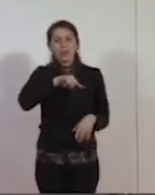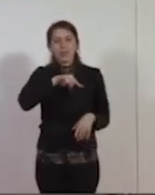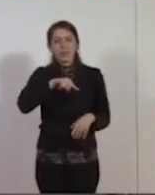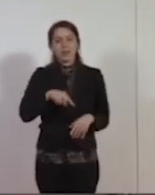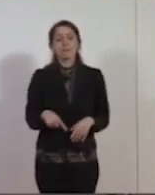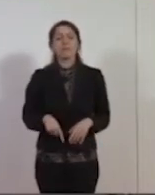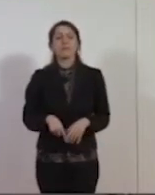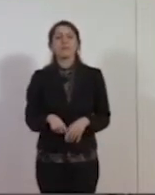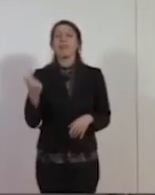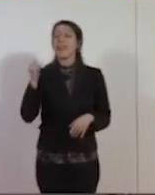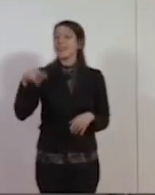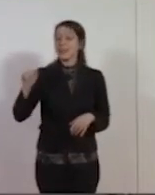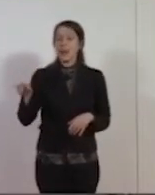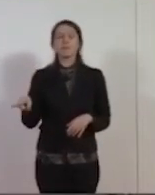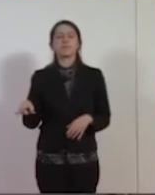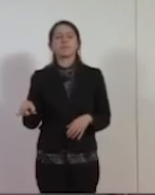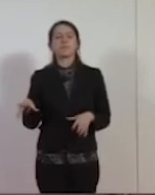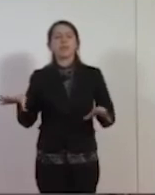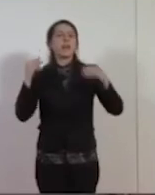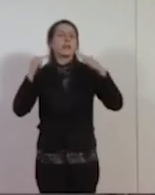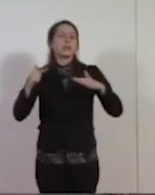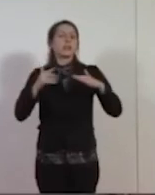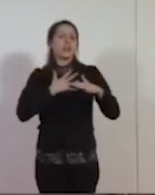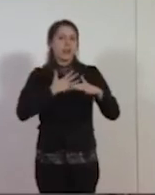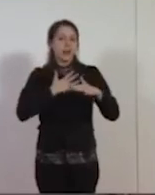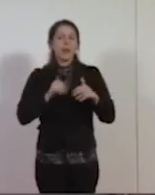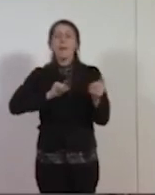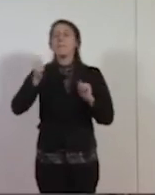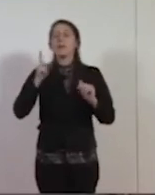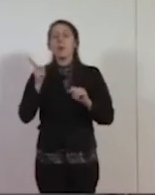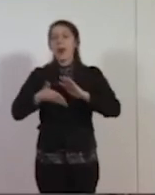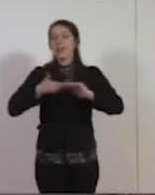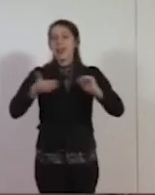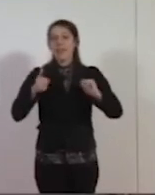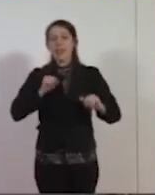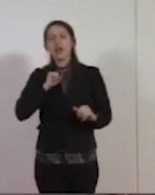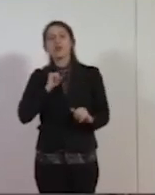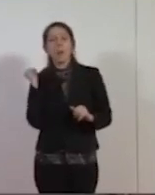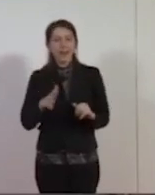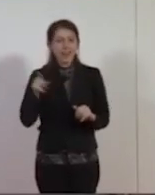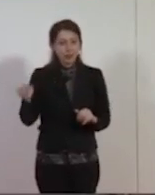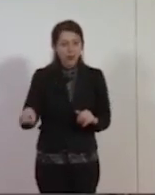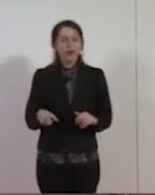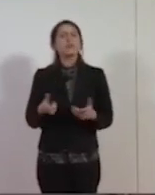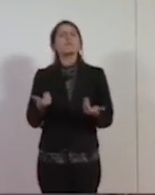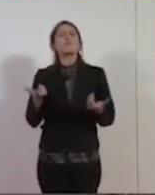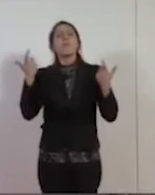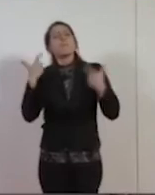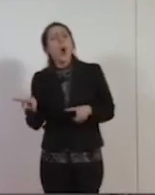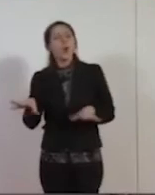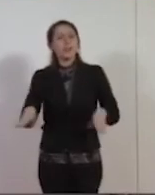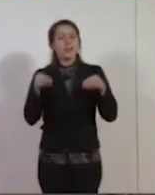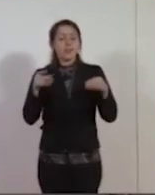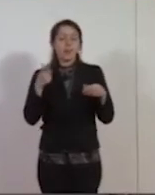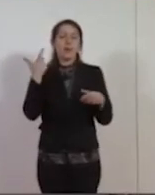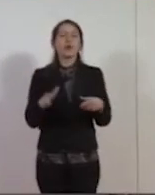Tina comincia a 17 anni, diventa staffetta partigiana, decide di diventarlo perché portano tutte